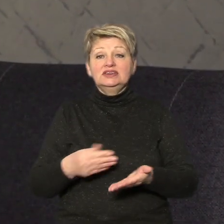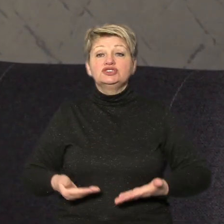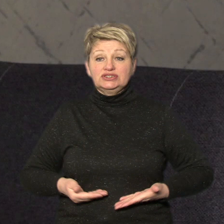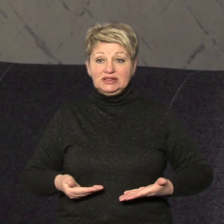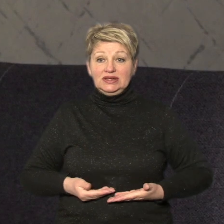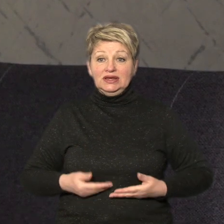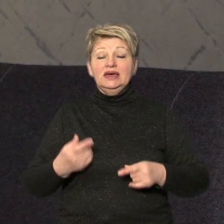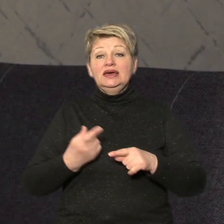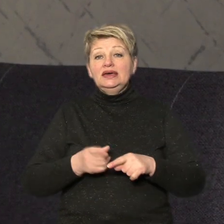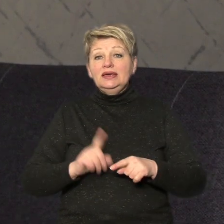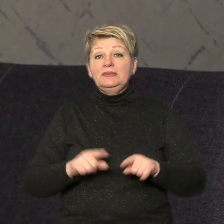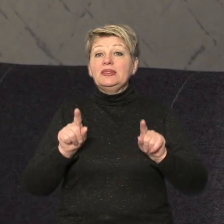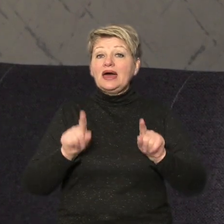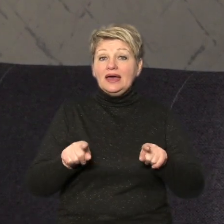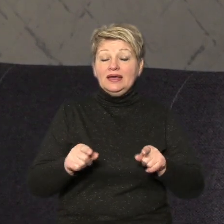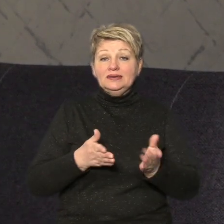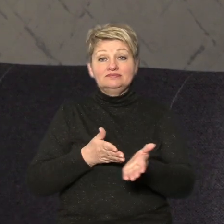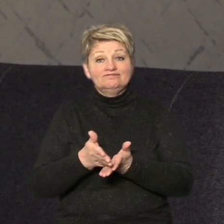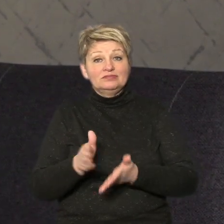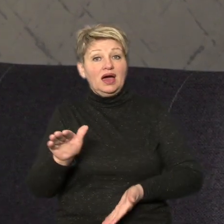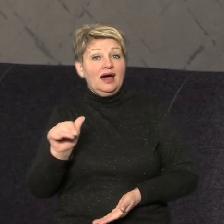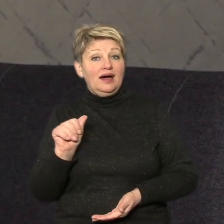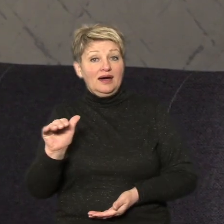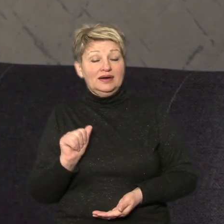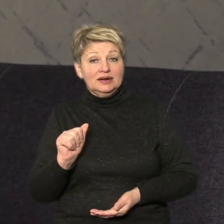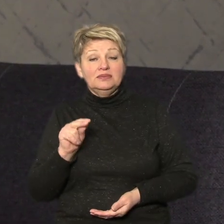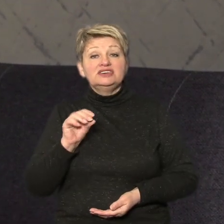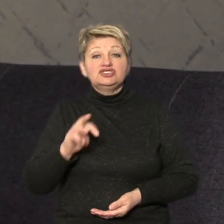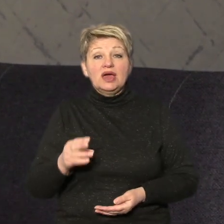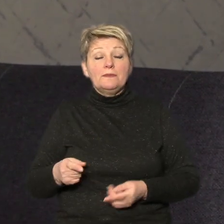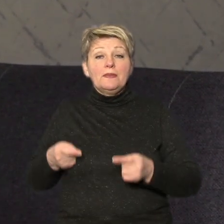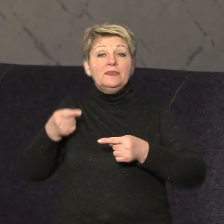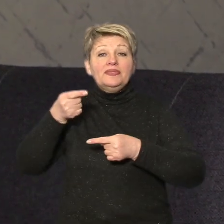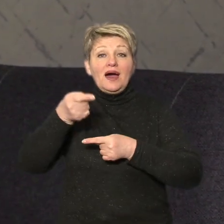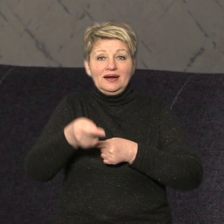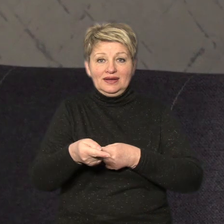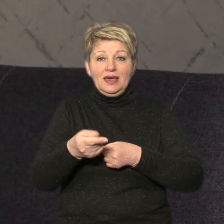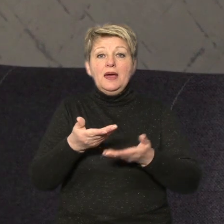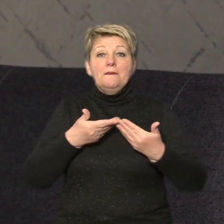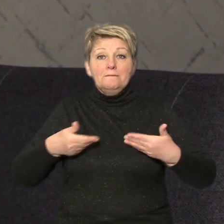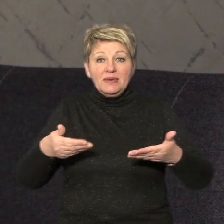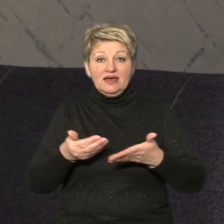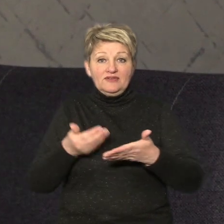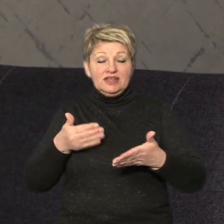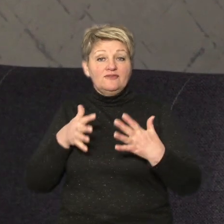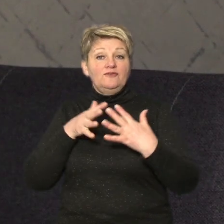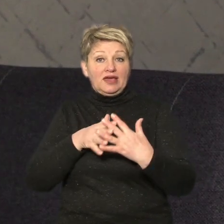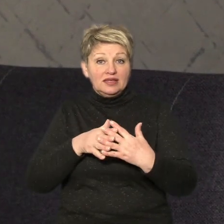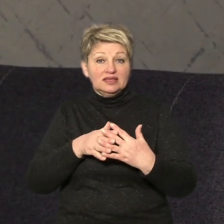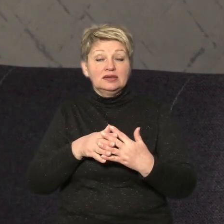саме сегменту оренди. Тобто, чим далі ми від війни, тим